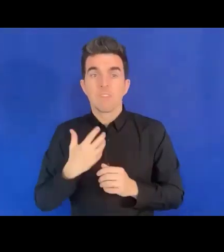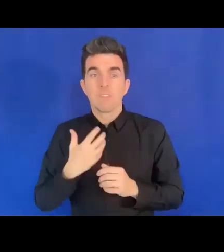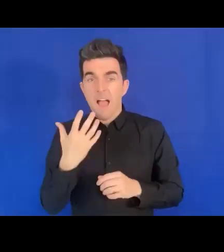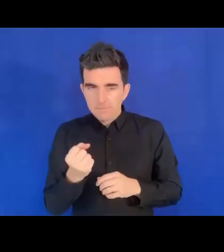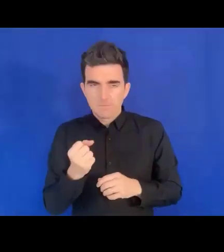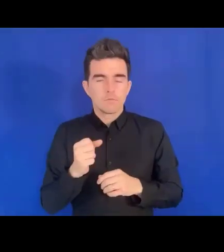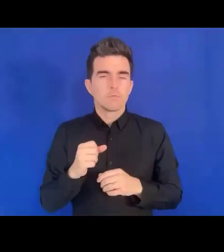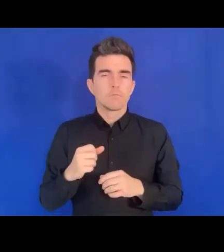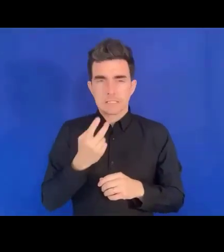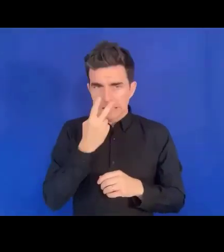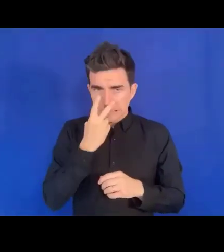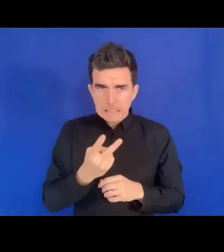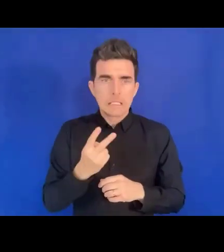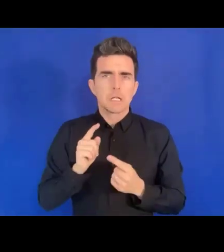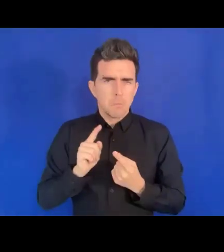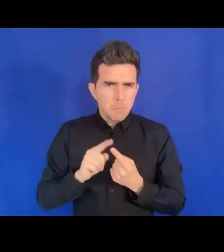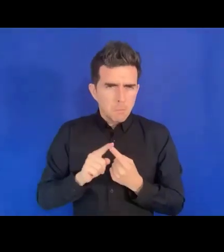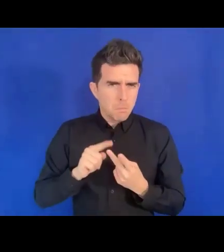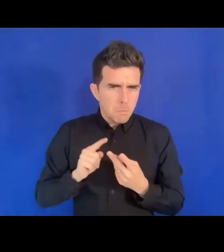choses.